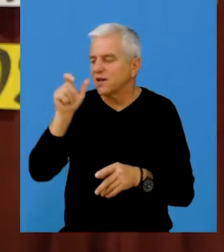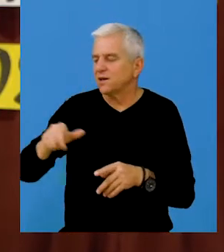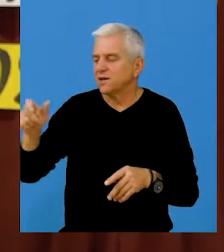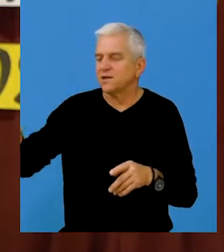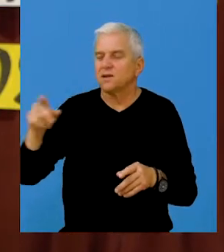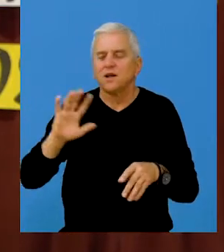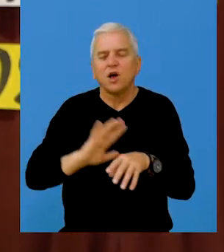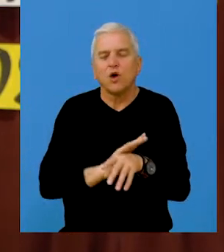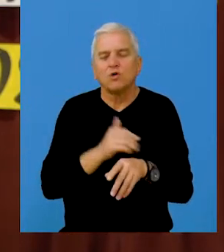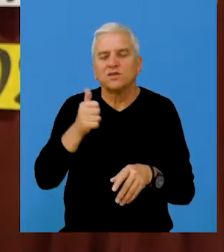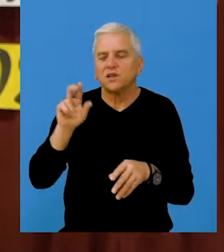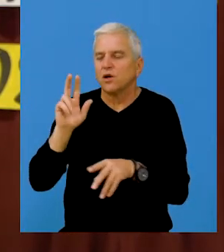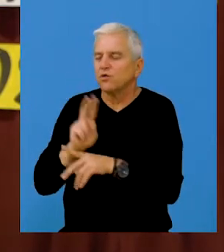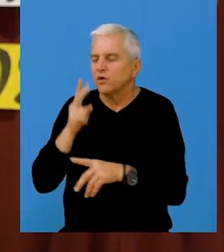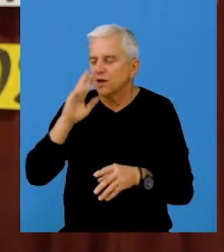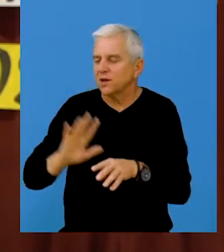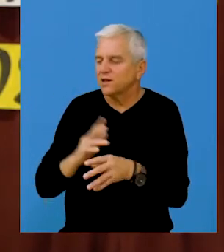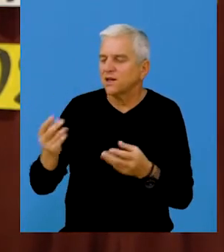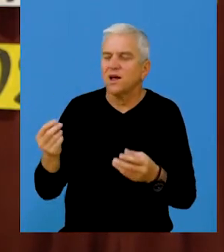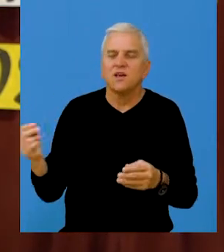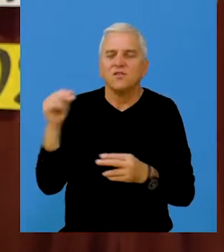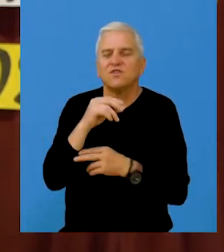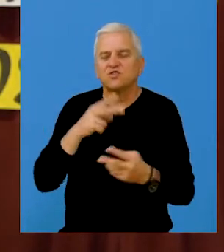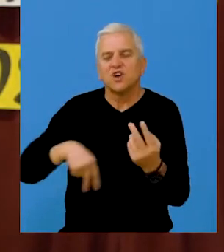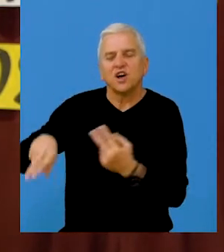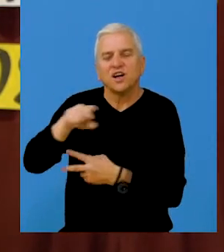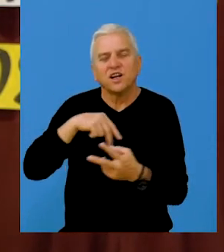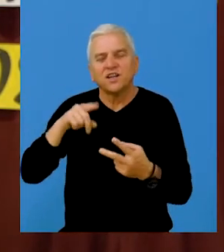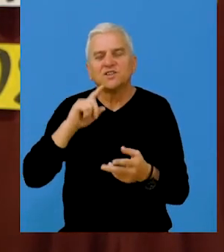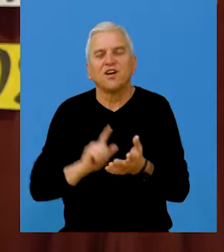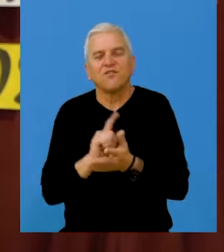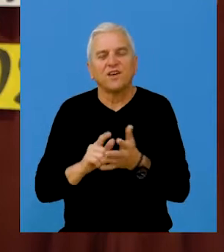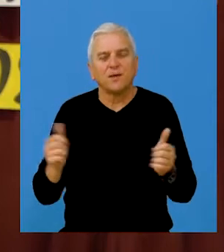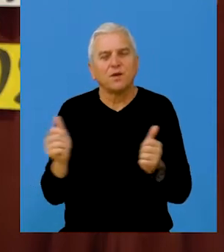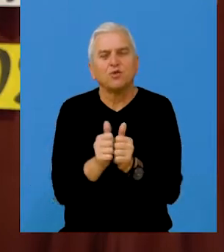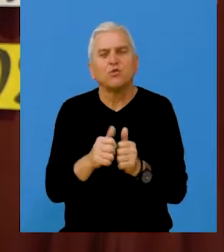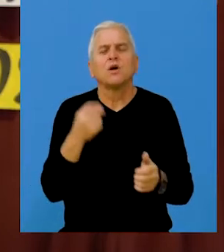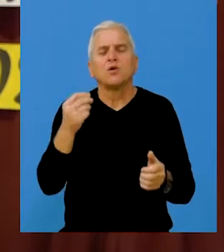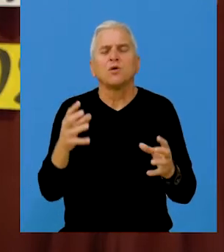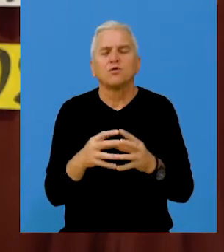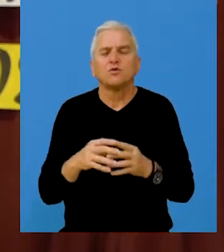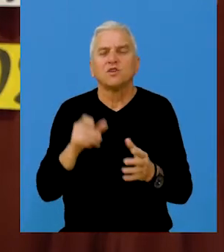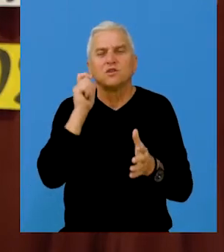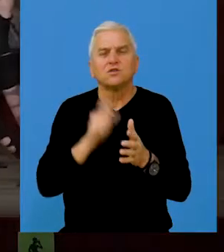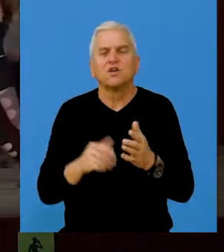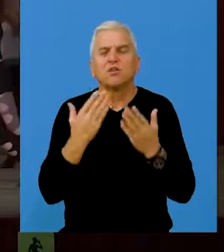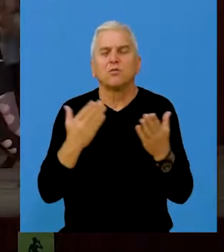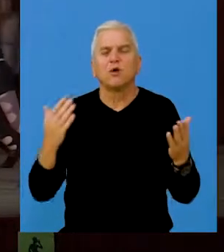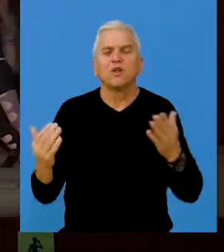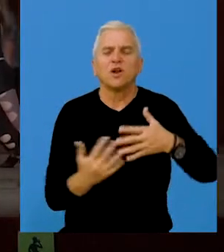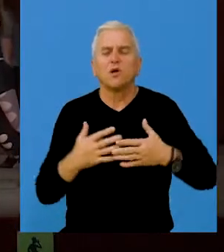da paze jedno na drugo, da osjete jedno drugo na bini, da se što više kreću i da provode vreme u dobrom društvu.